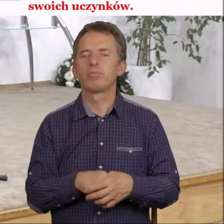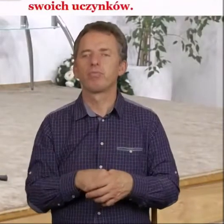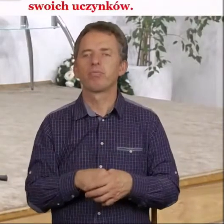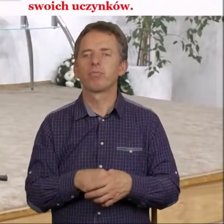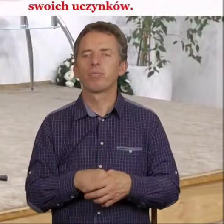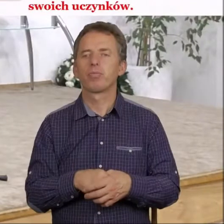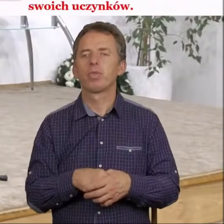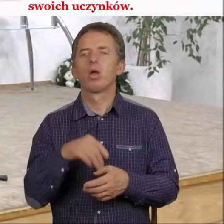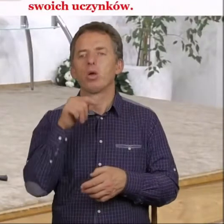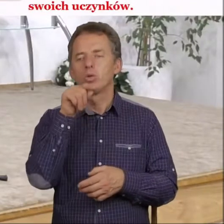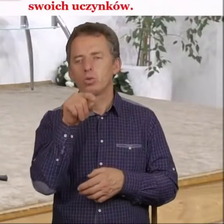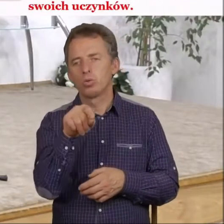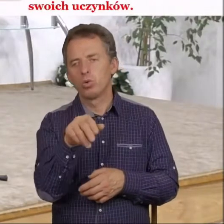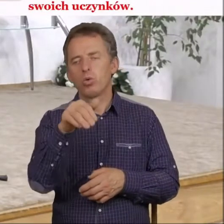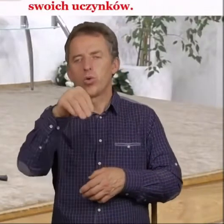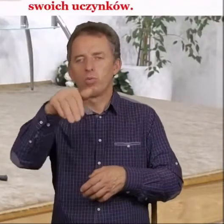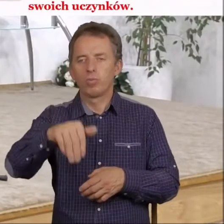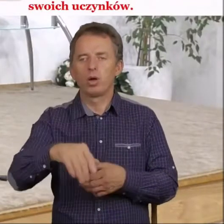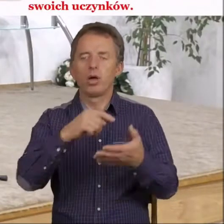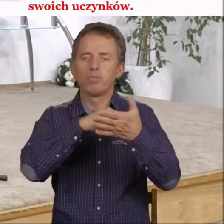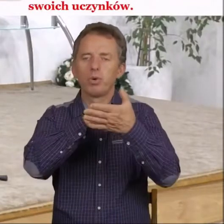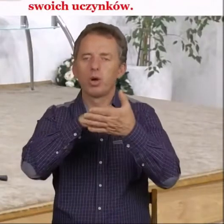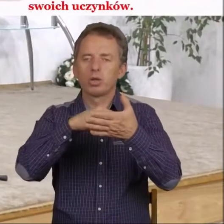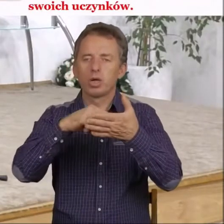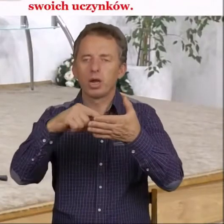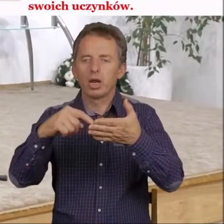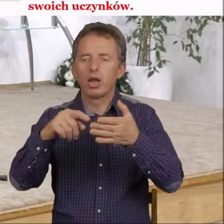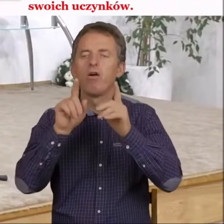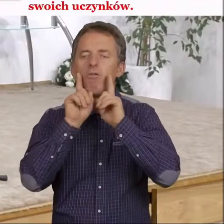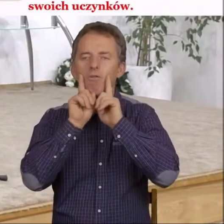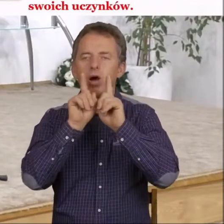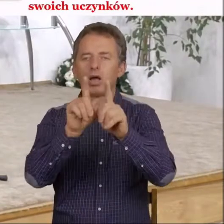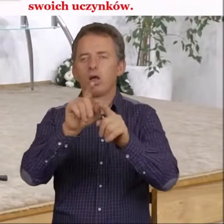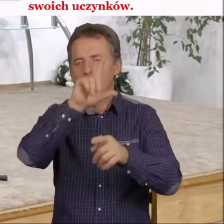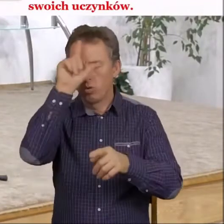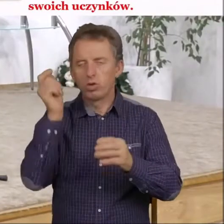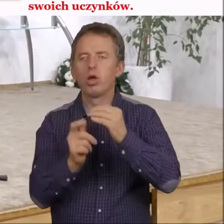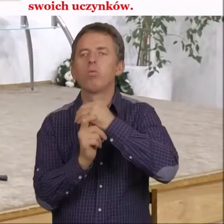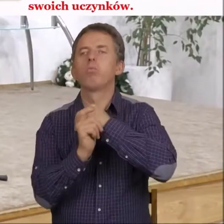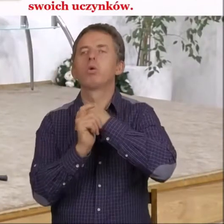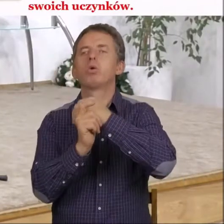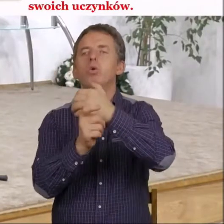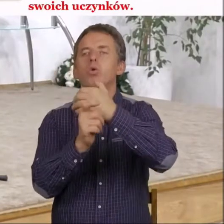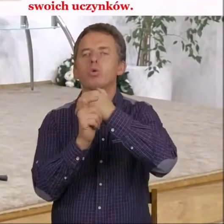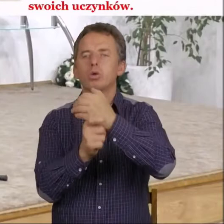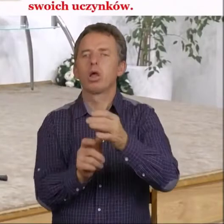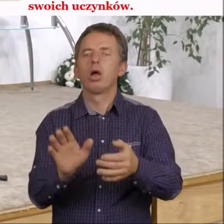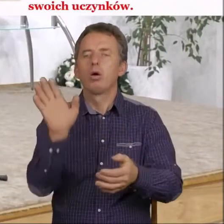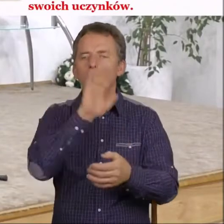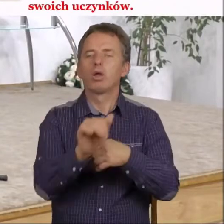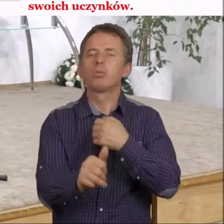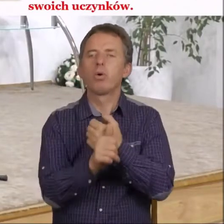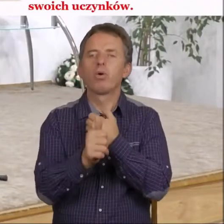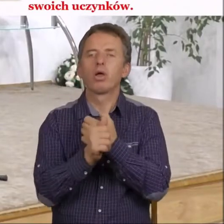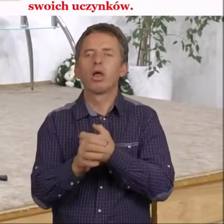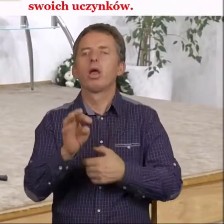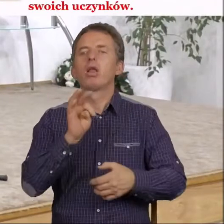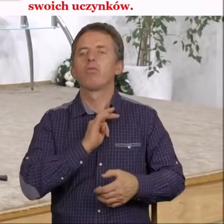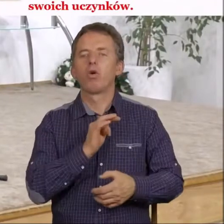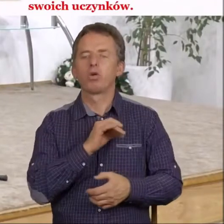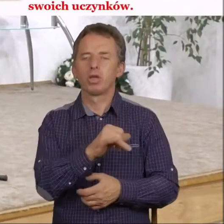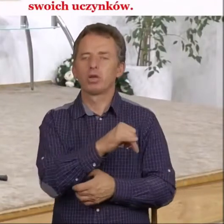Tu może podkreślimy fakt, iż ludzie bluźnią Bogu z powodu swoich